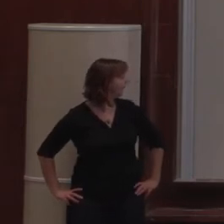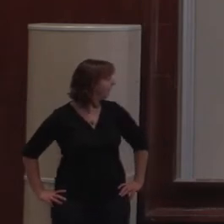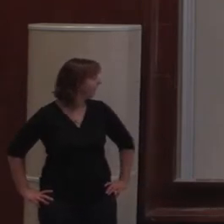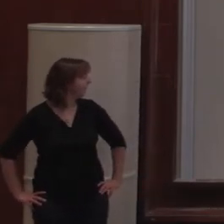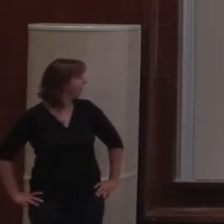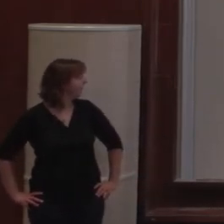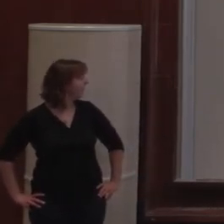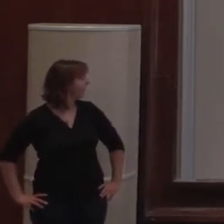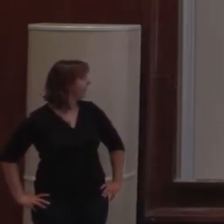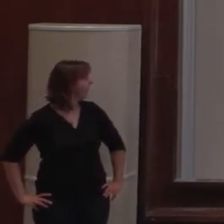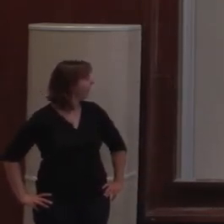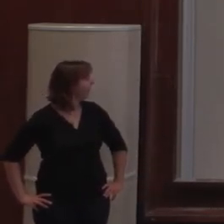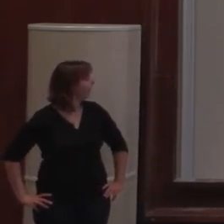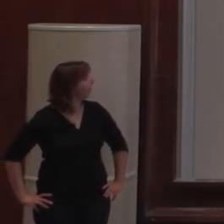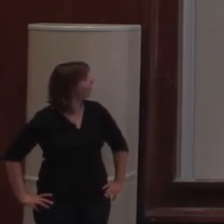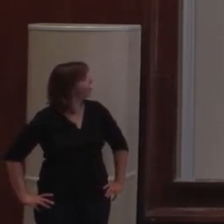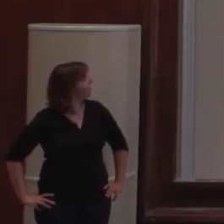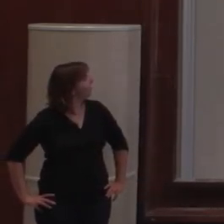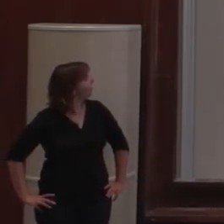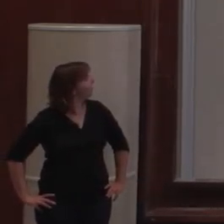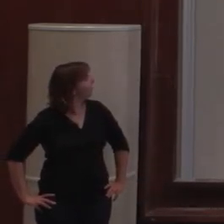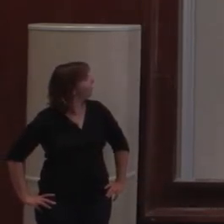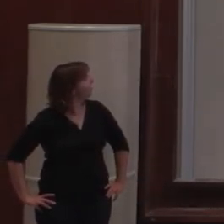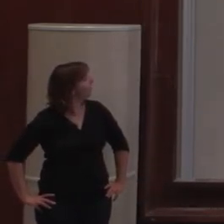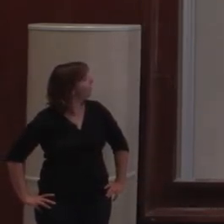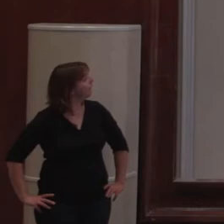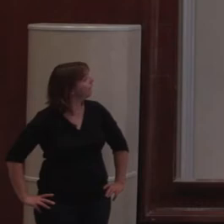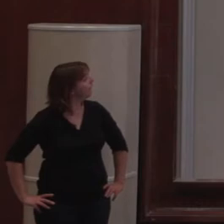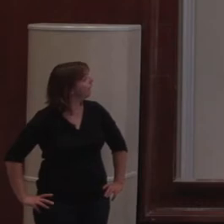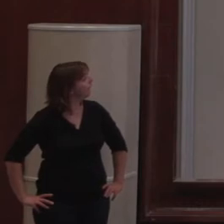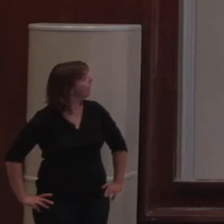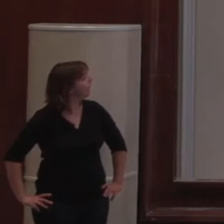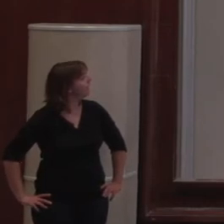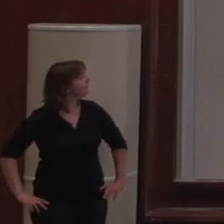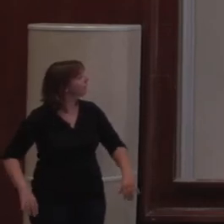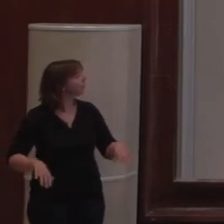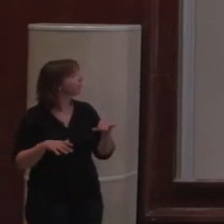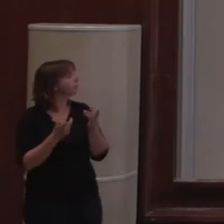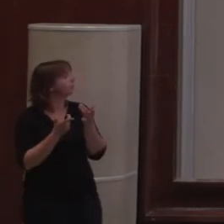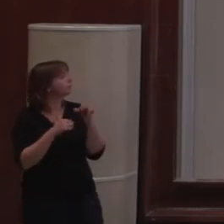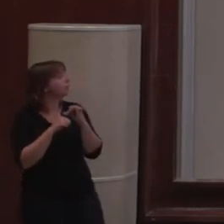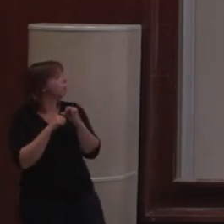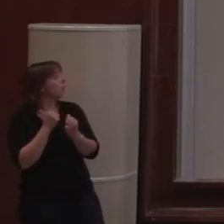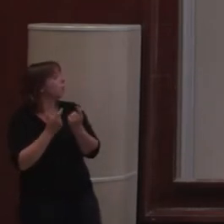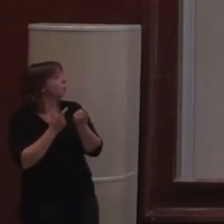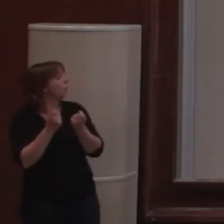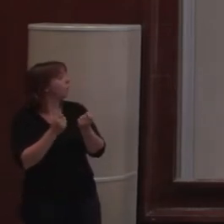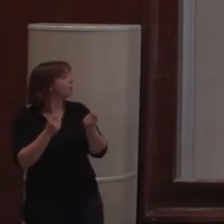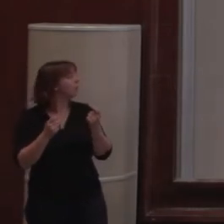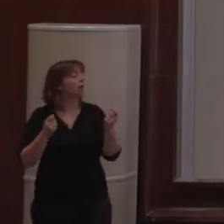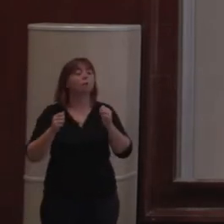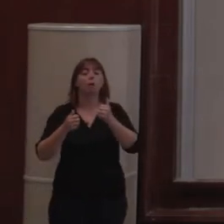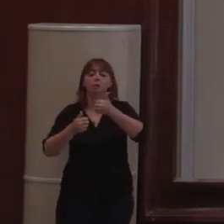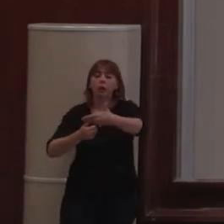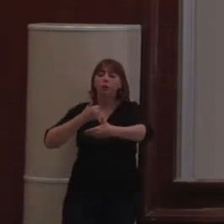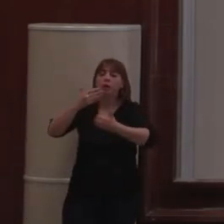Donc, voilà. Ici, c'était pour montrer que dans les configurations du site, on peut aller gérer les différents layouts. Voilà. On